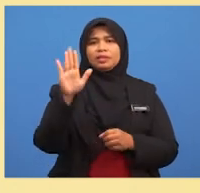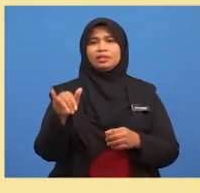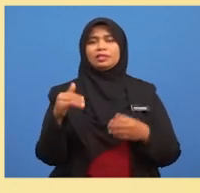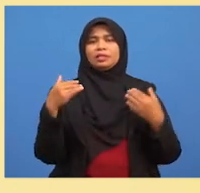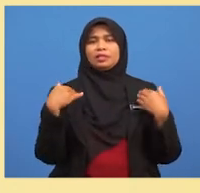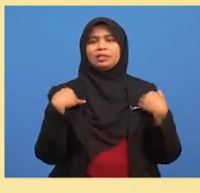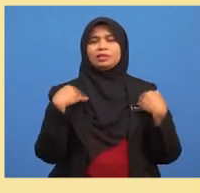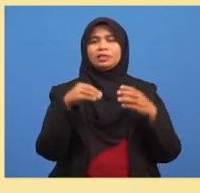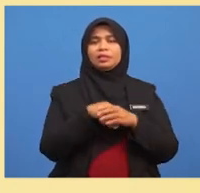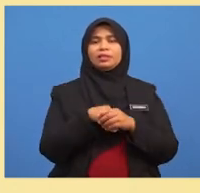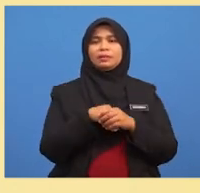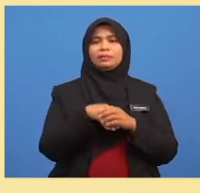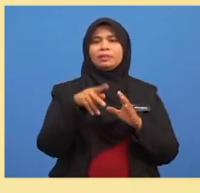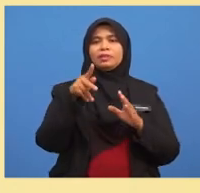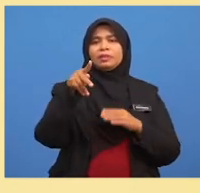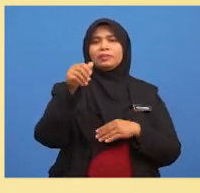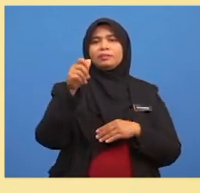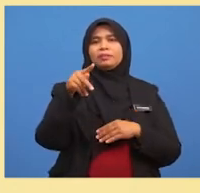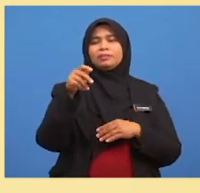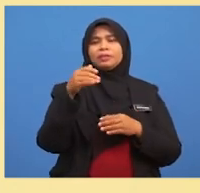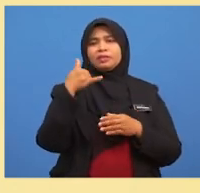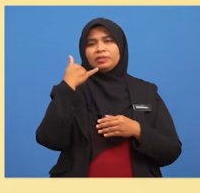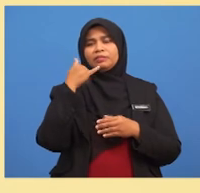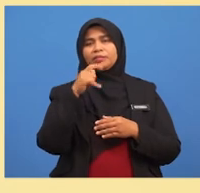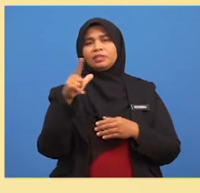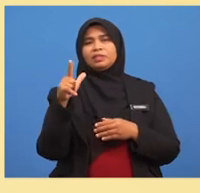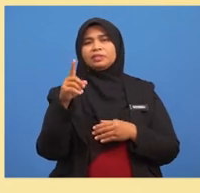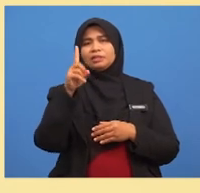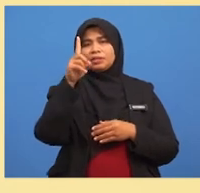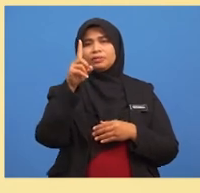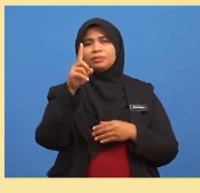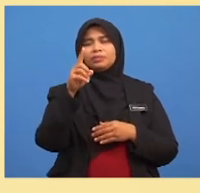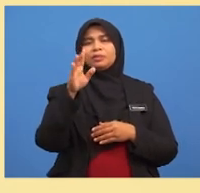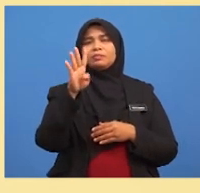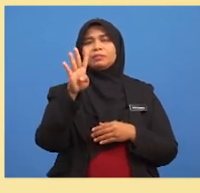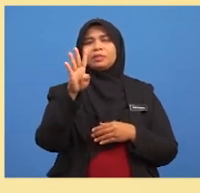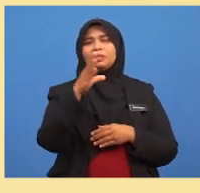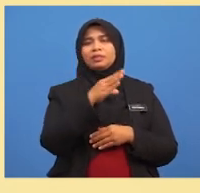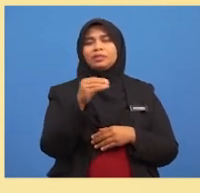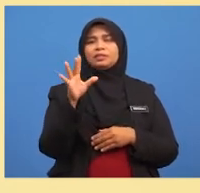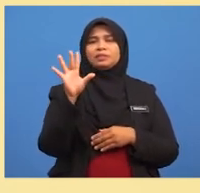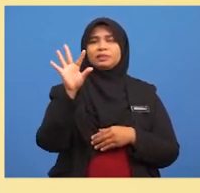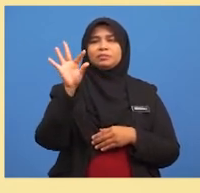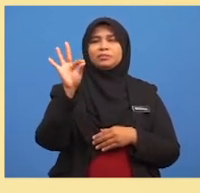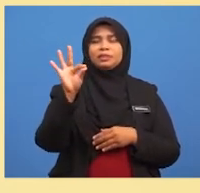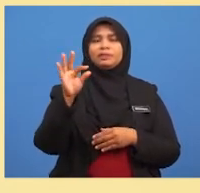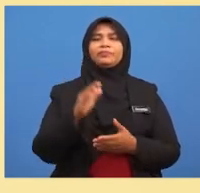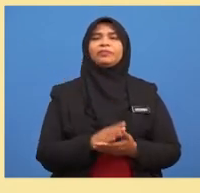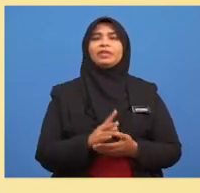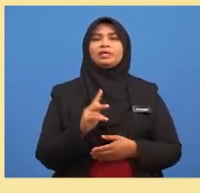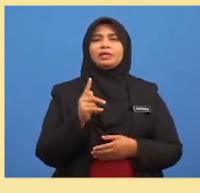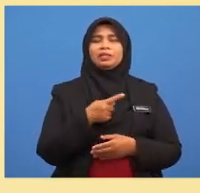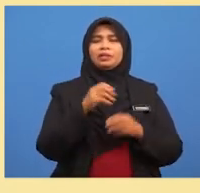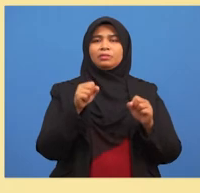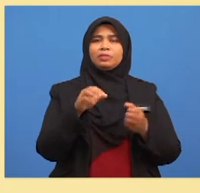pada papan kekunci telefon ialah 1,4 dan 9 Kita boleh